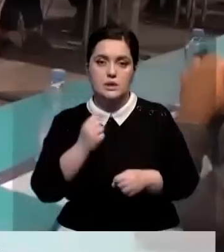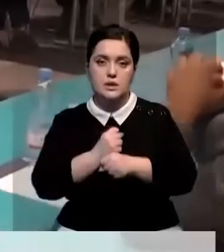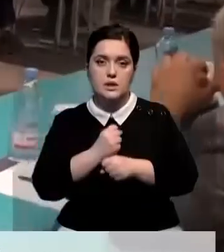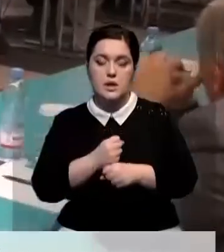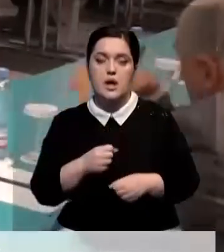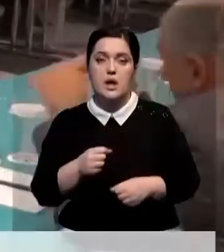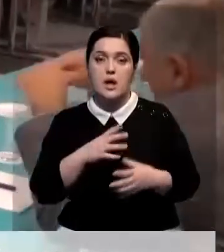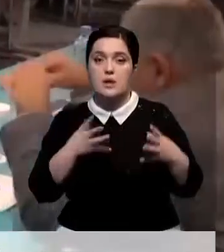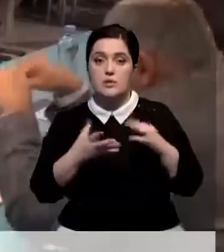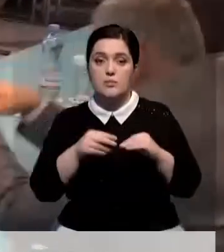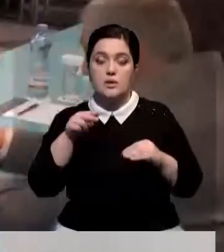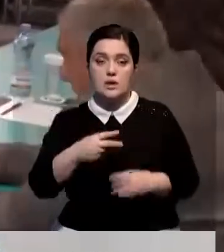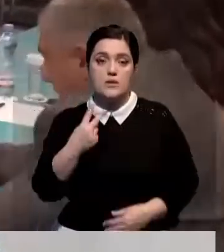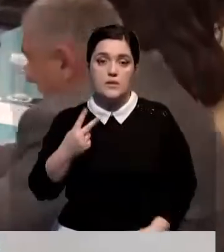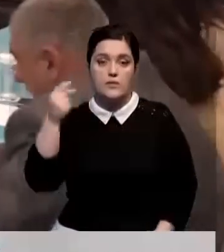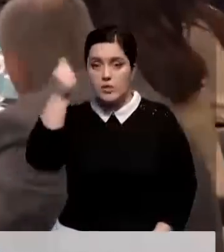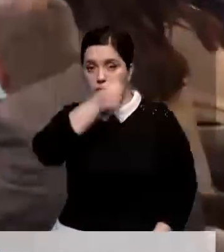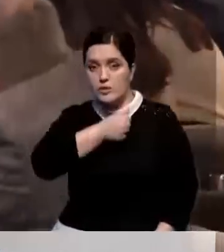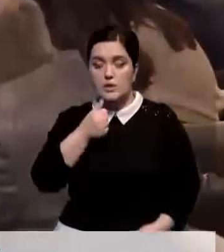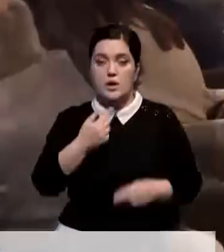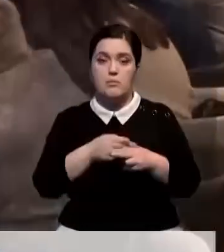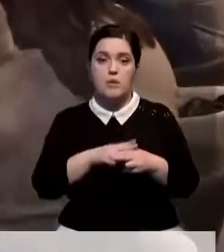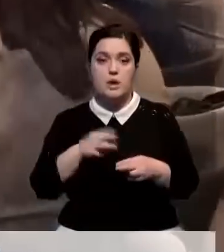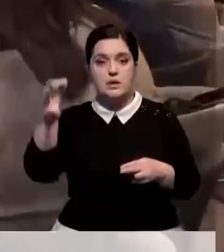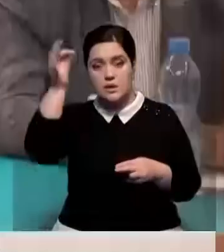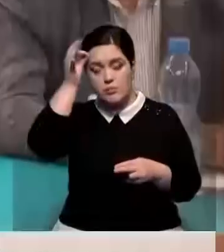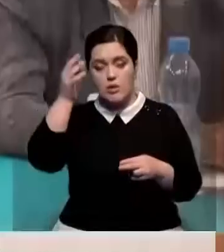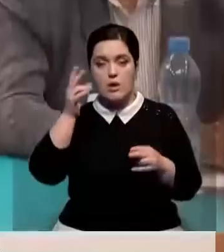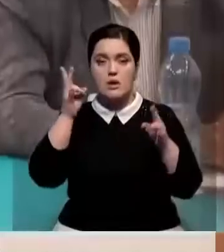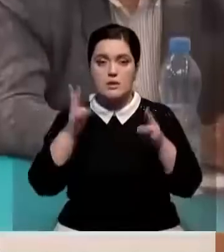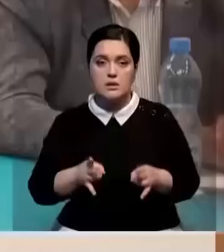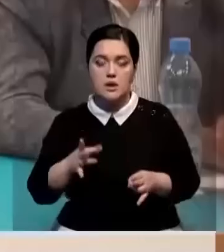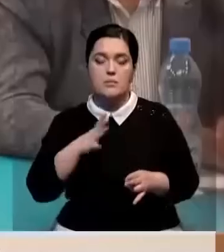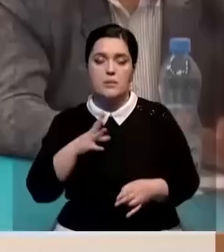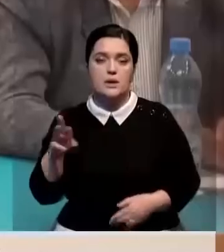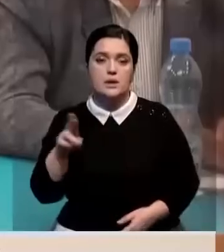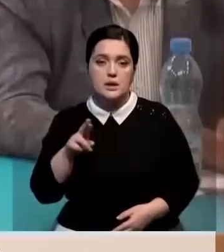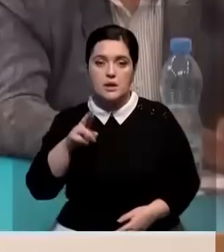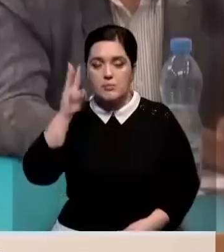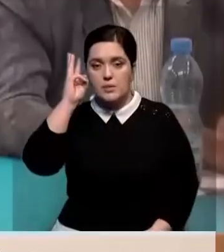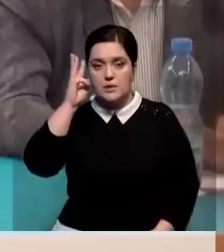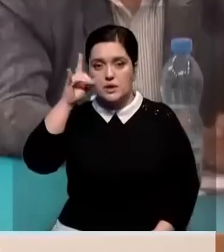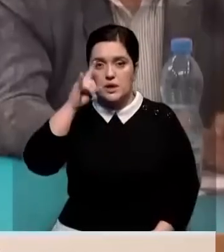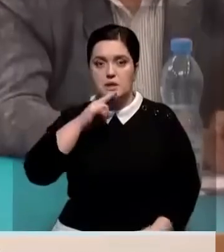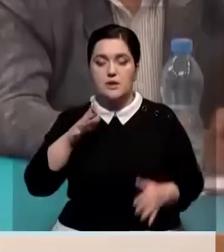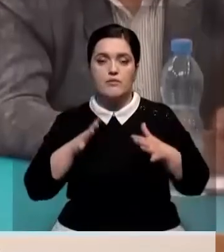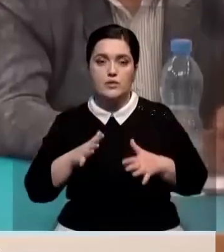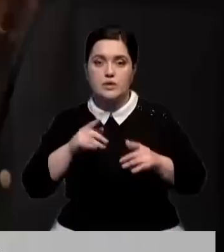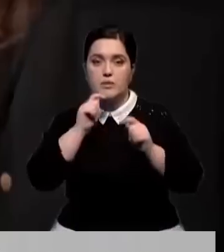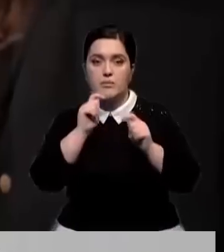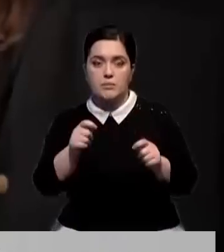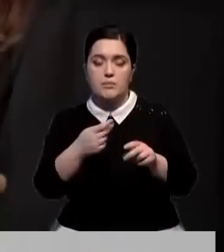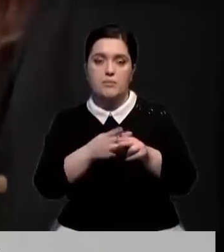Подводя итоги 2022-го, вспомнили и о трагичных событиях начала года. В посольстве Казахстана в Грузии наградили